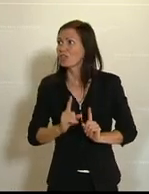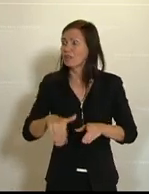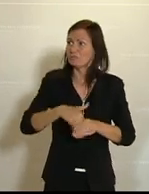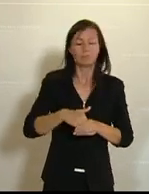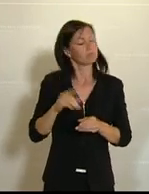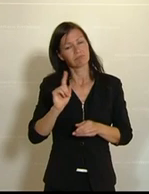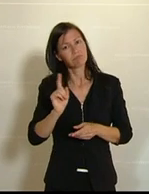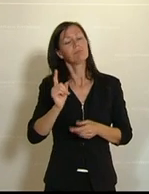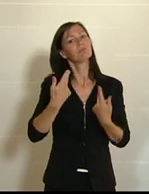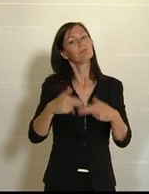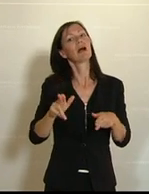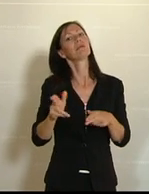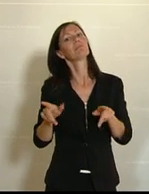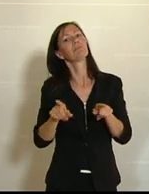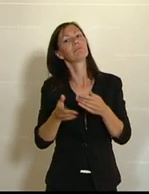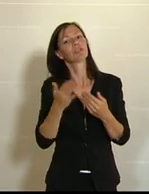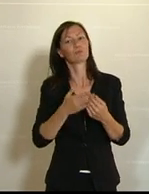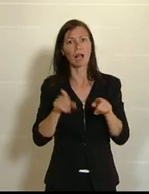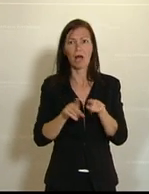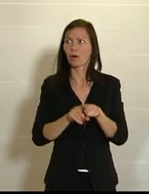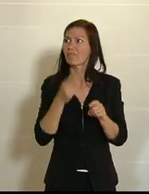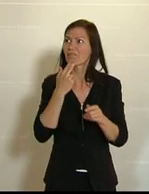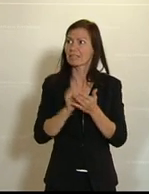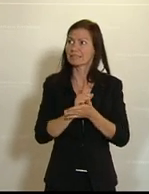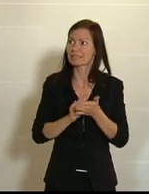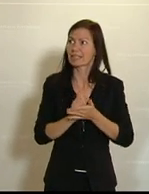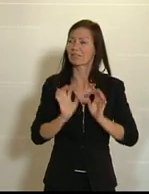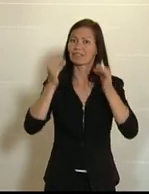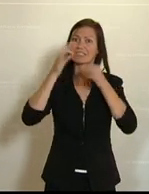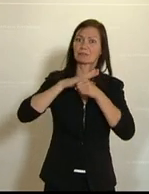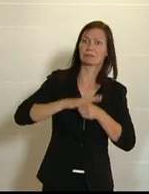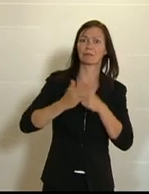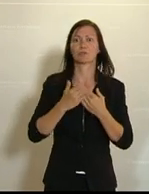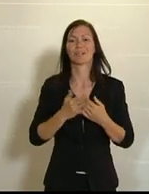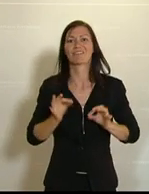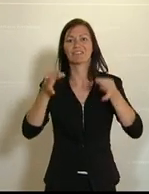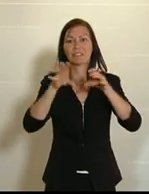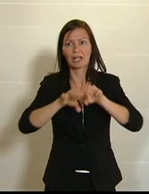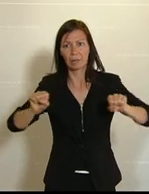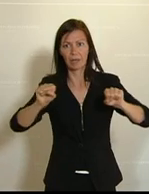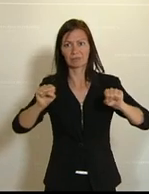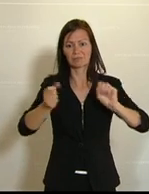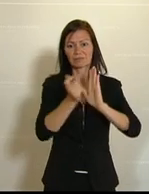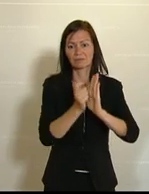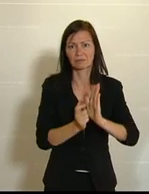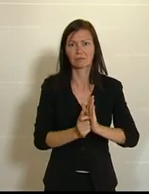die zum Beispiel unter einem zeitlichen Qualifizierungsdruck stehen, etwa um eine Qualifizierungsvereinbarung laut